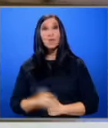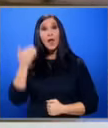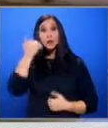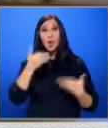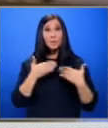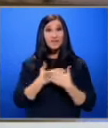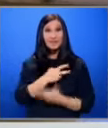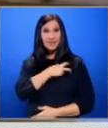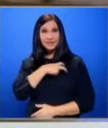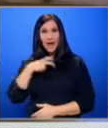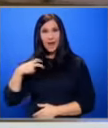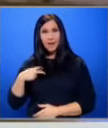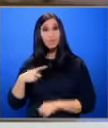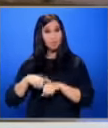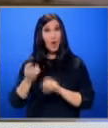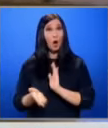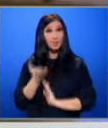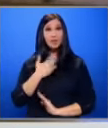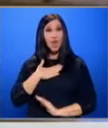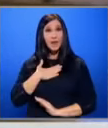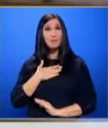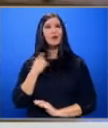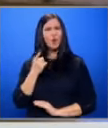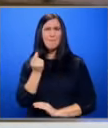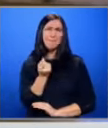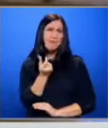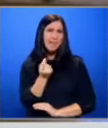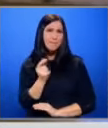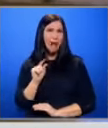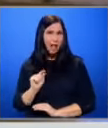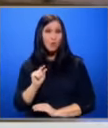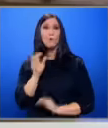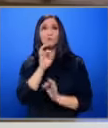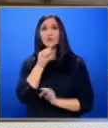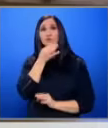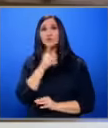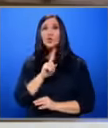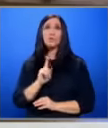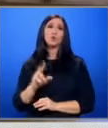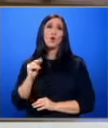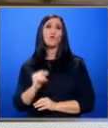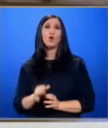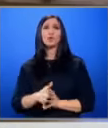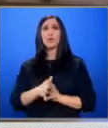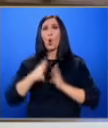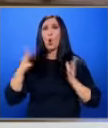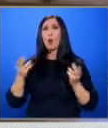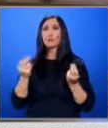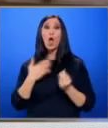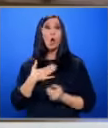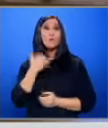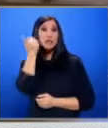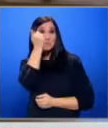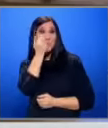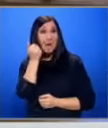Добър вечер от Загреб Да, увеличение има, но то е минимално, в никакъв случай не може да се говори за драстични стойности Ако има спекула,